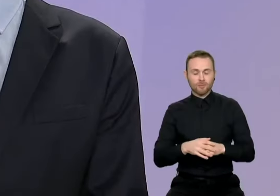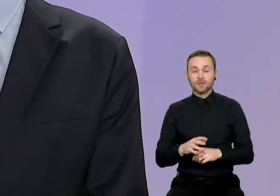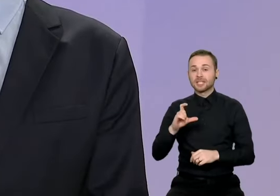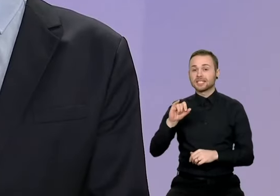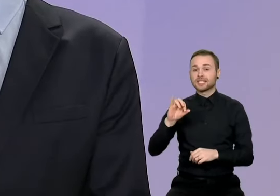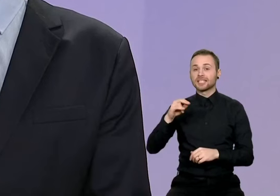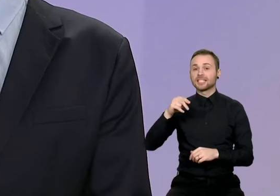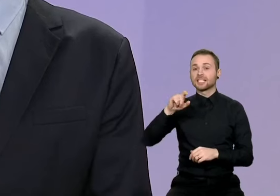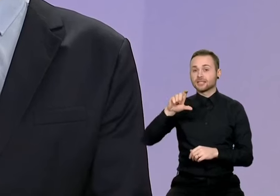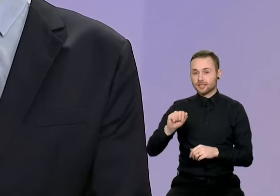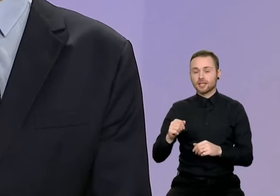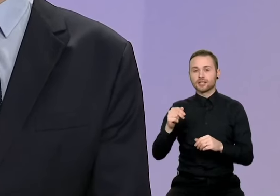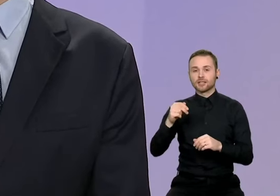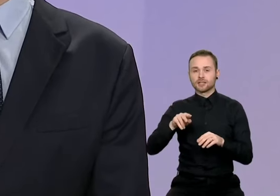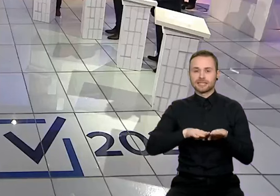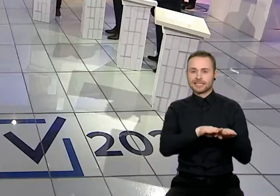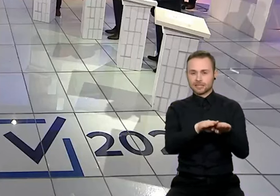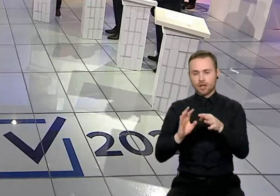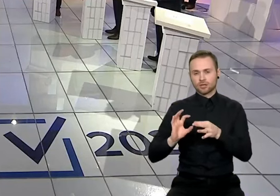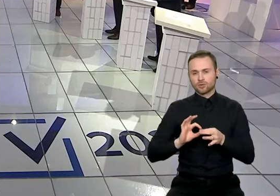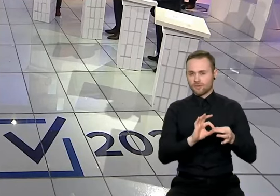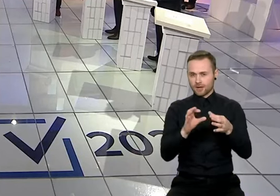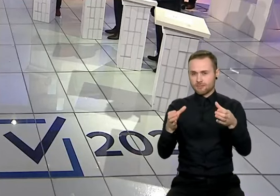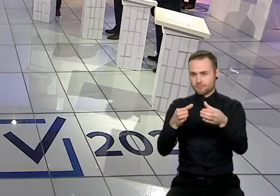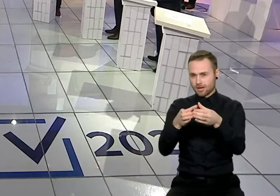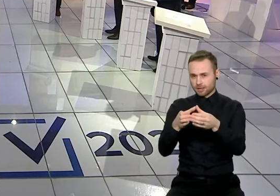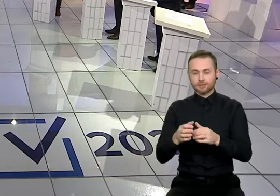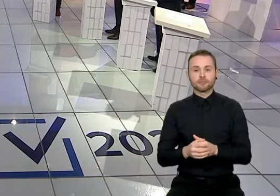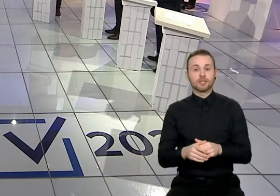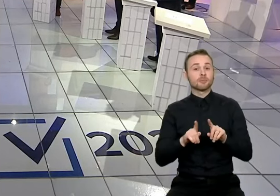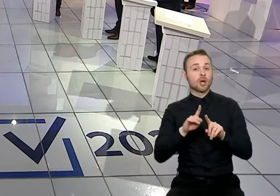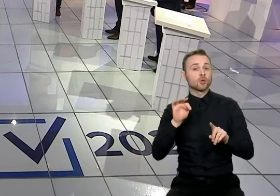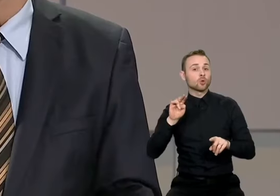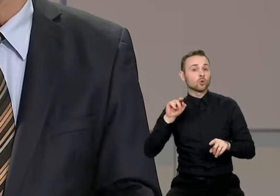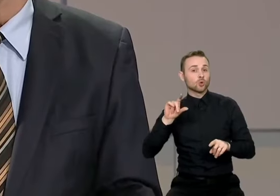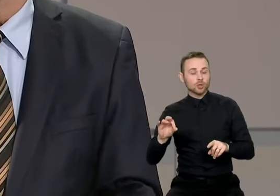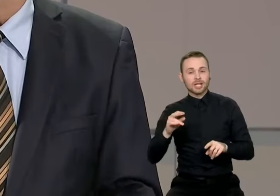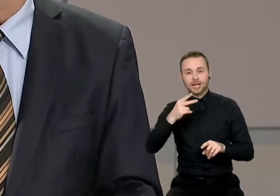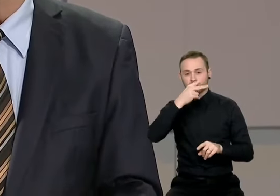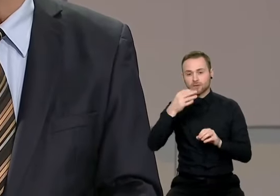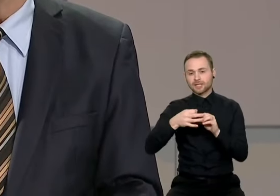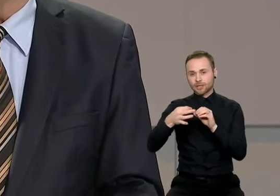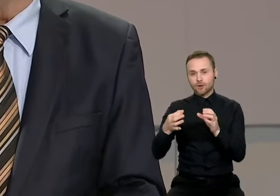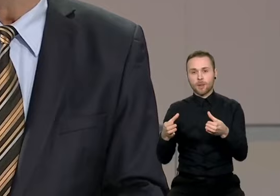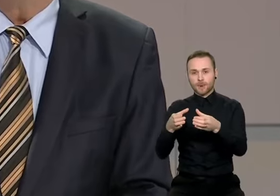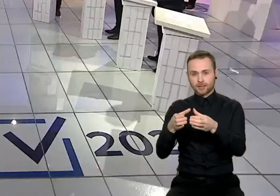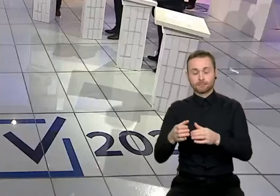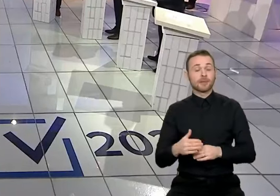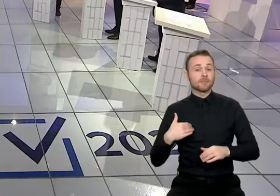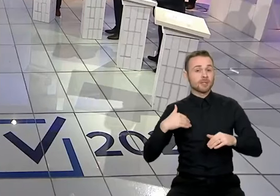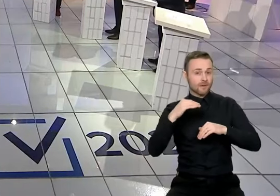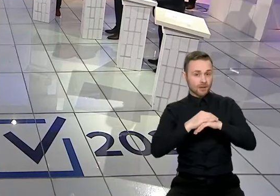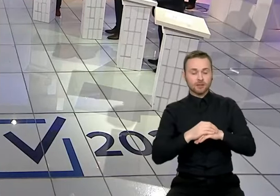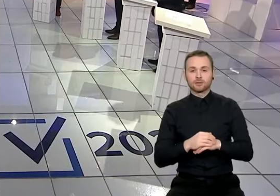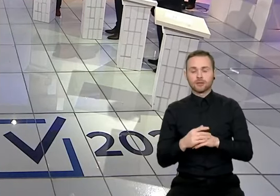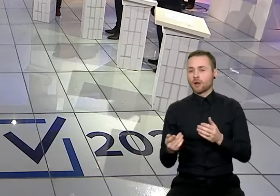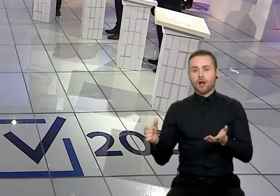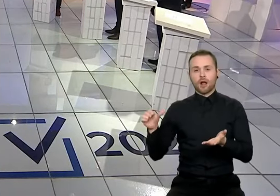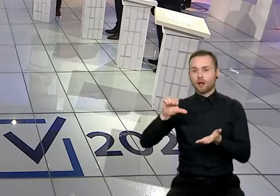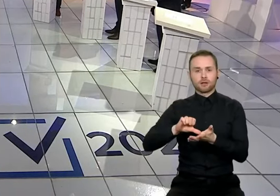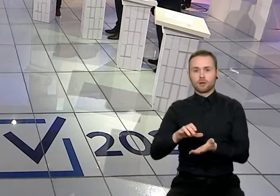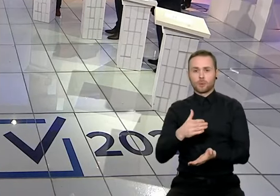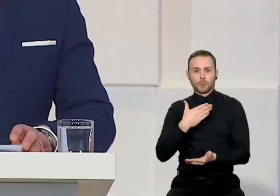Inica, nacionalinis susivienimas. Labas vakaras. Ir Valdas Tutkus, Lietuvos regionų partija. Labas vakaras. Labas vakaras. Į laidos filmavimą